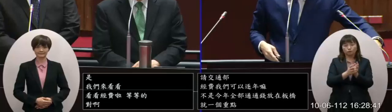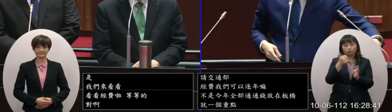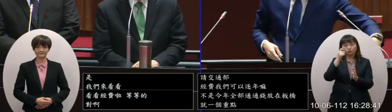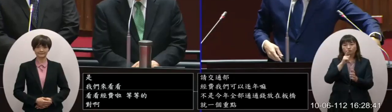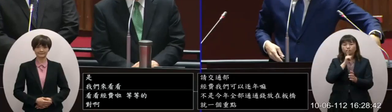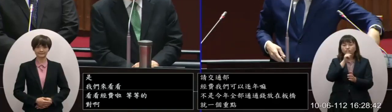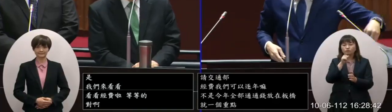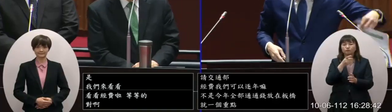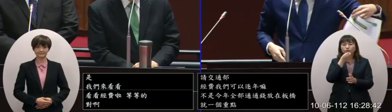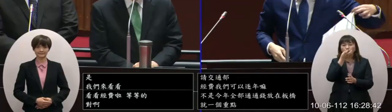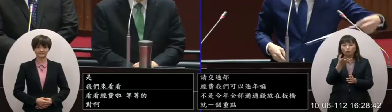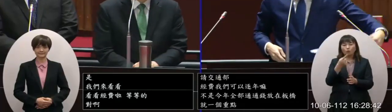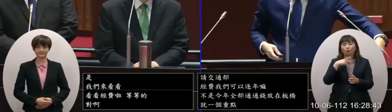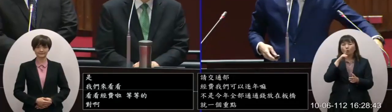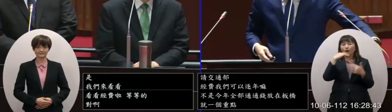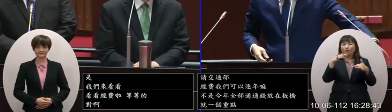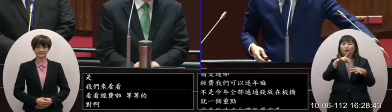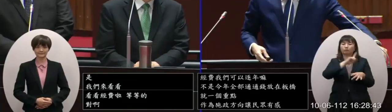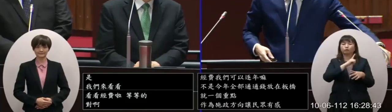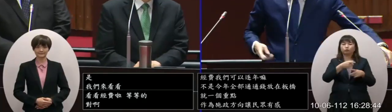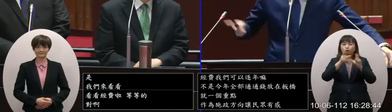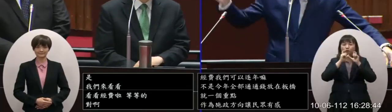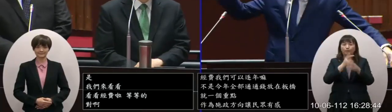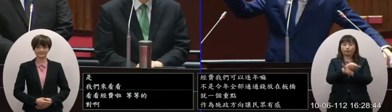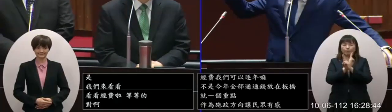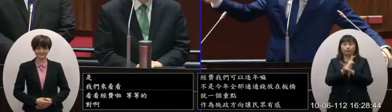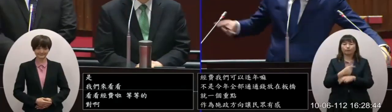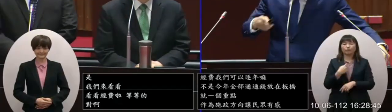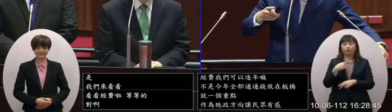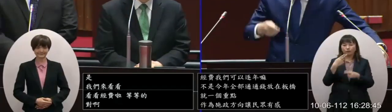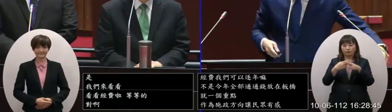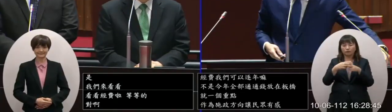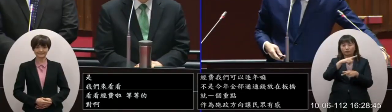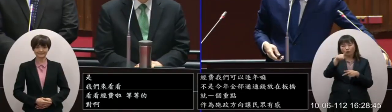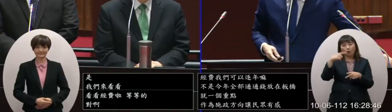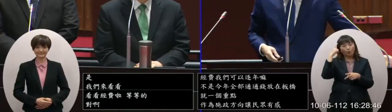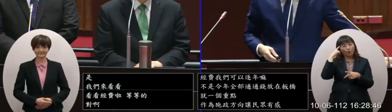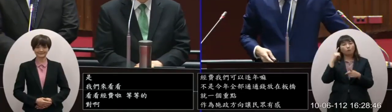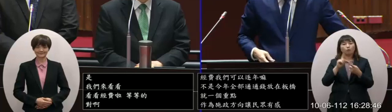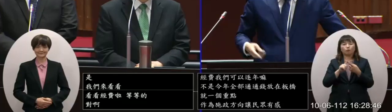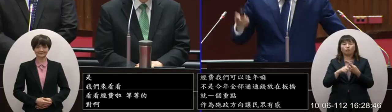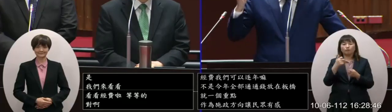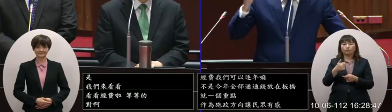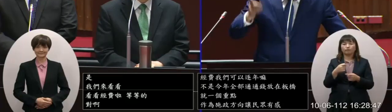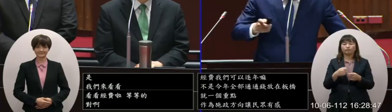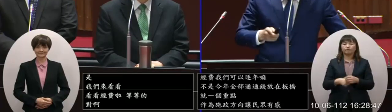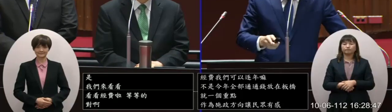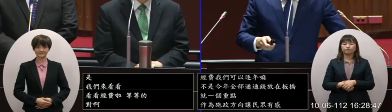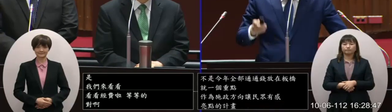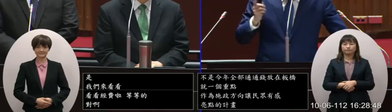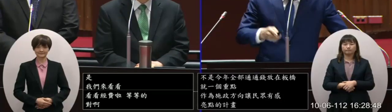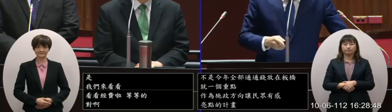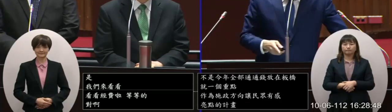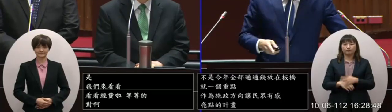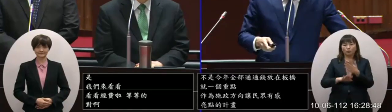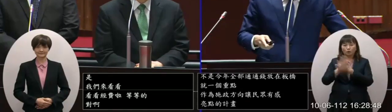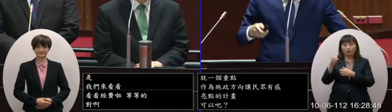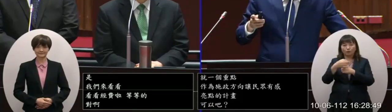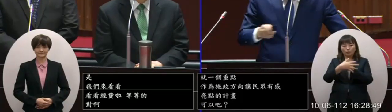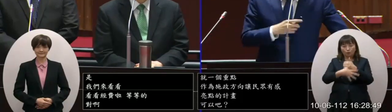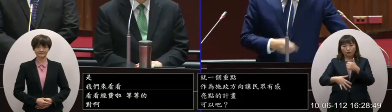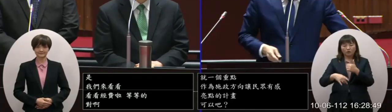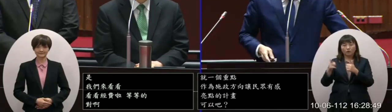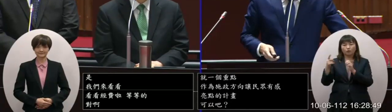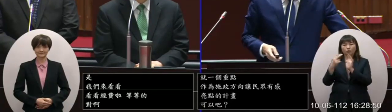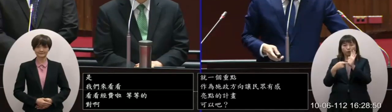了我還沒講你就說板橋啊但是我相信我講完之後你會更有說服力對其他人部會的說服